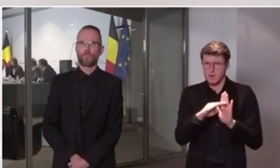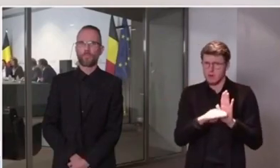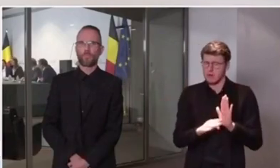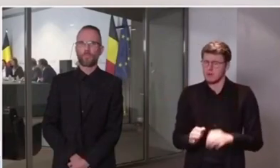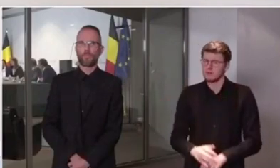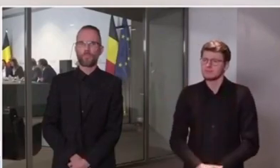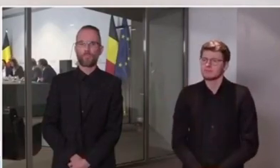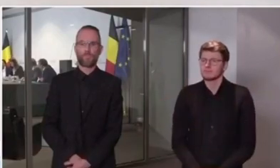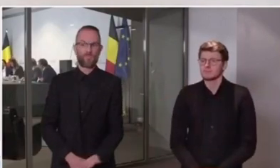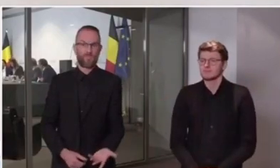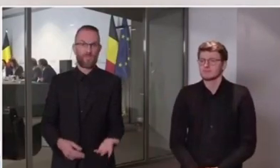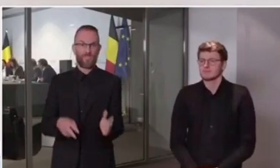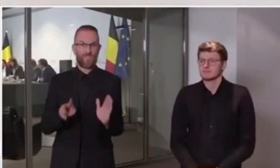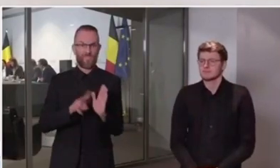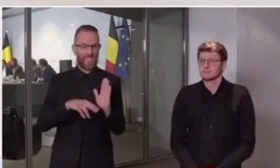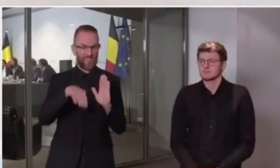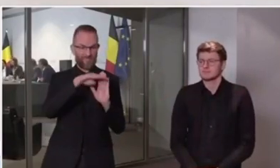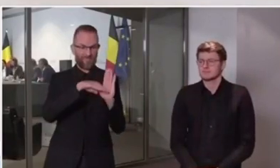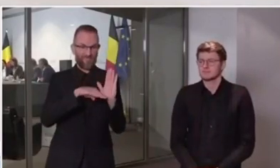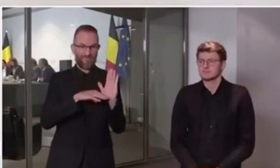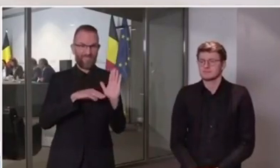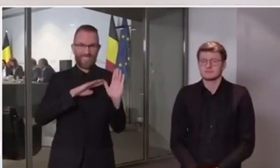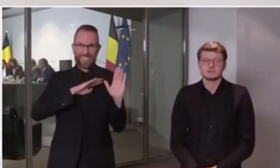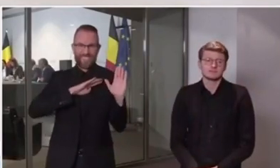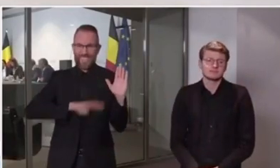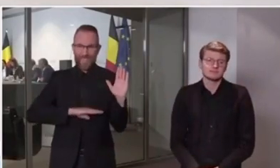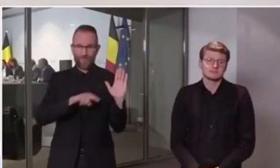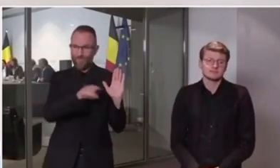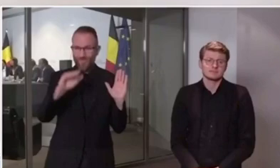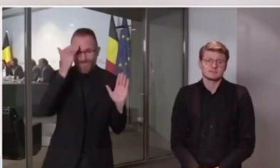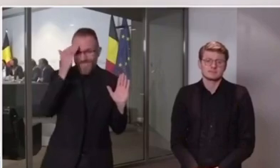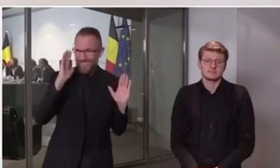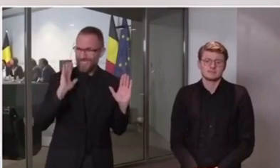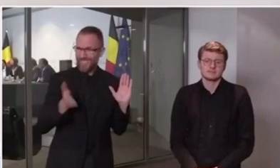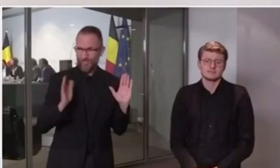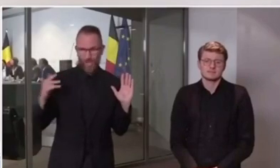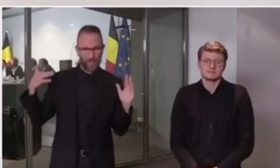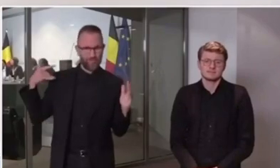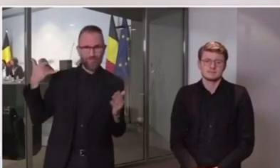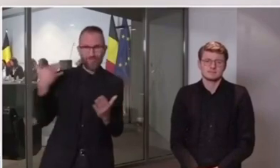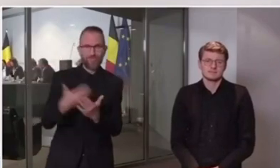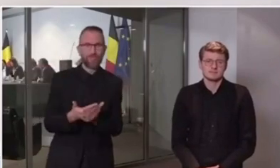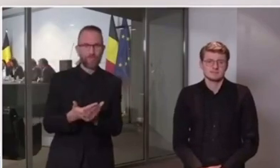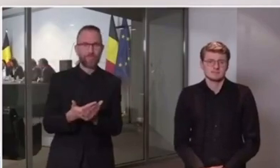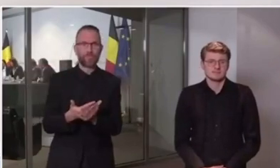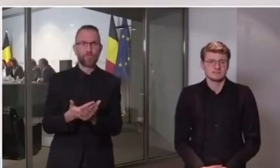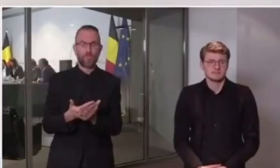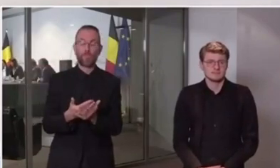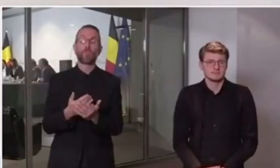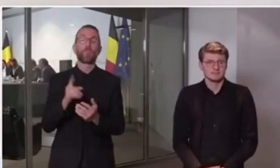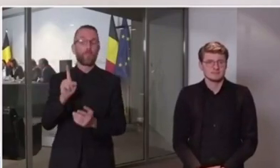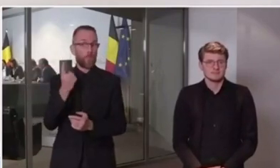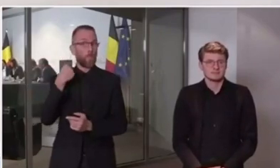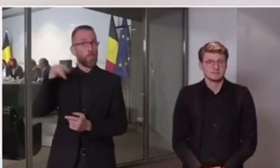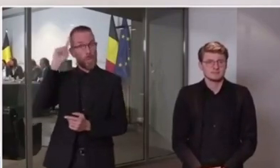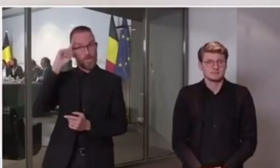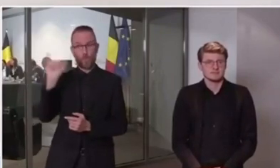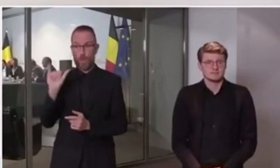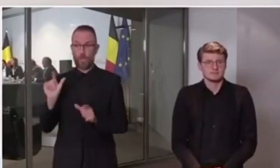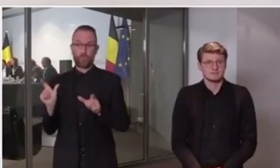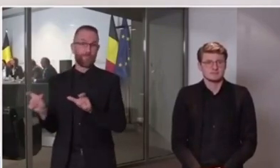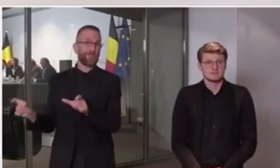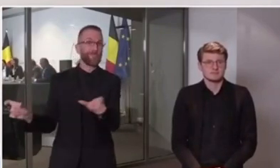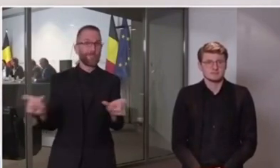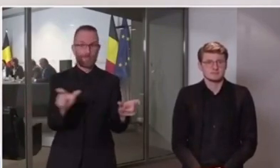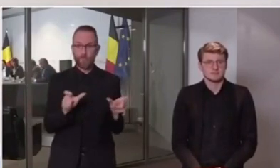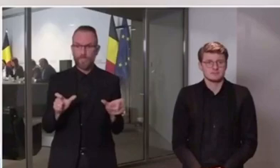Les forces de l'ordre continueront à verbaliser les infractions et nous vous demandons de respecter leurs injonctions. Ces